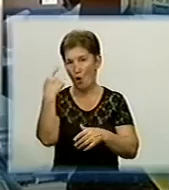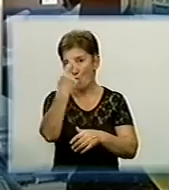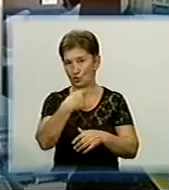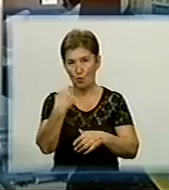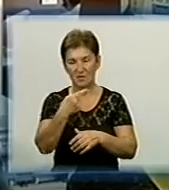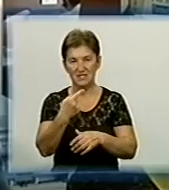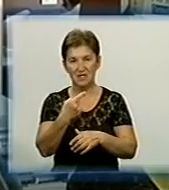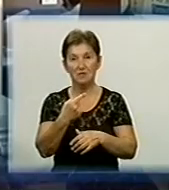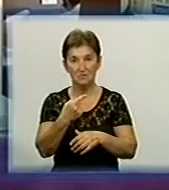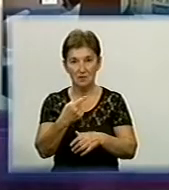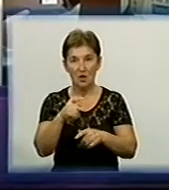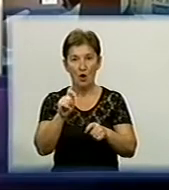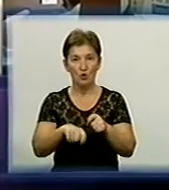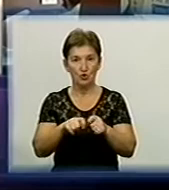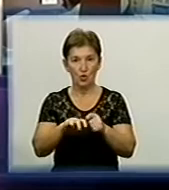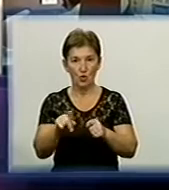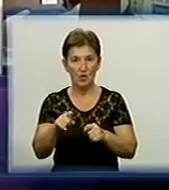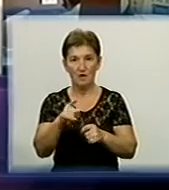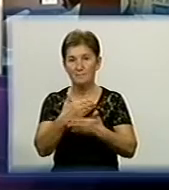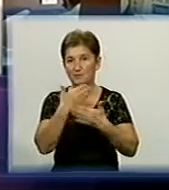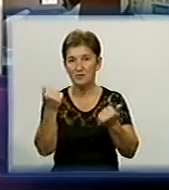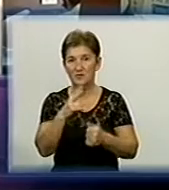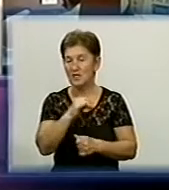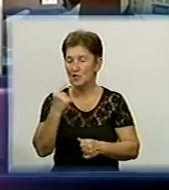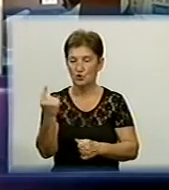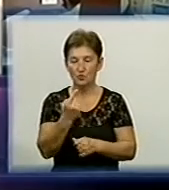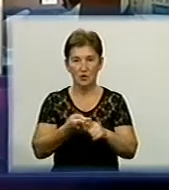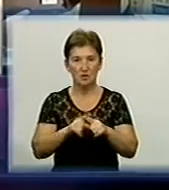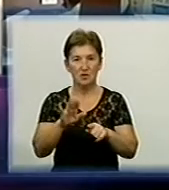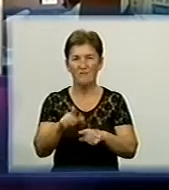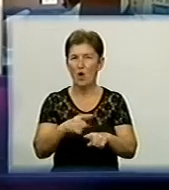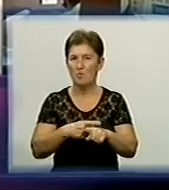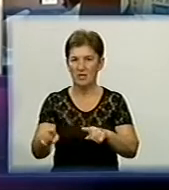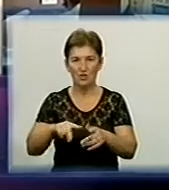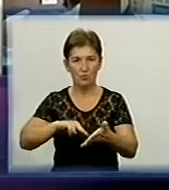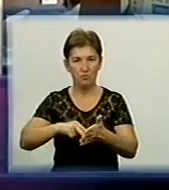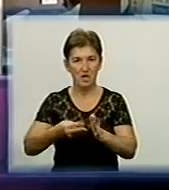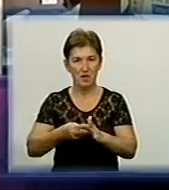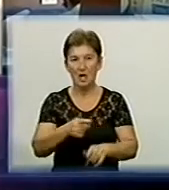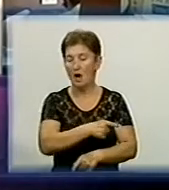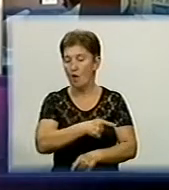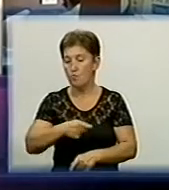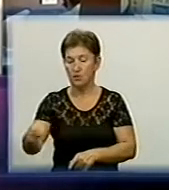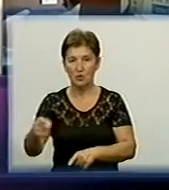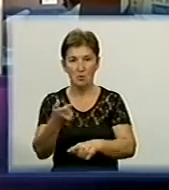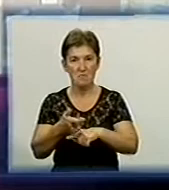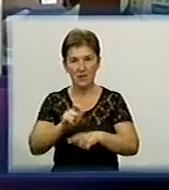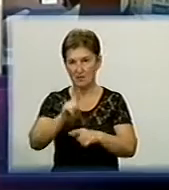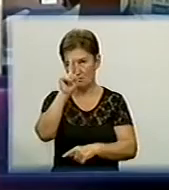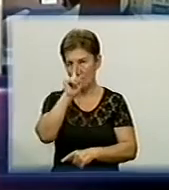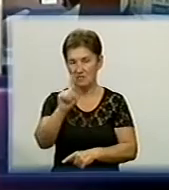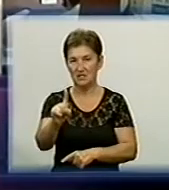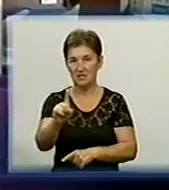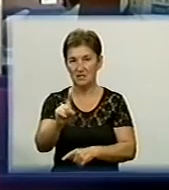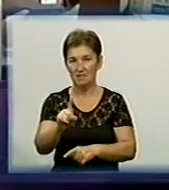Я поспілкувався з мешканцями, я не бачу жодного, яке б ми не могли вирішити в оперативному плані протягом максимум місяцю Вони